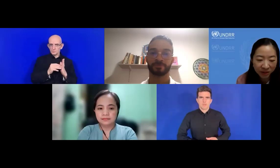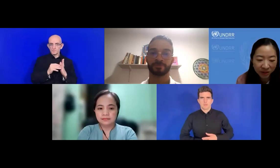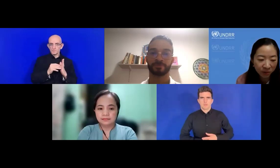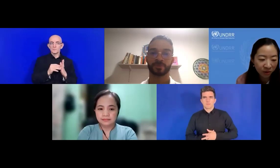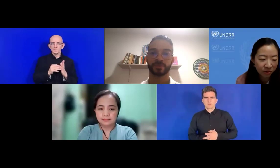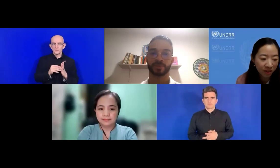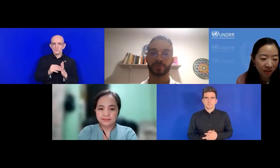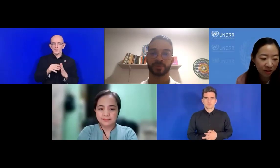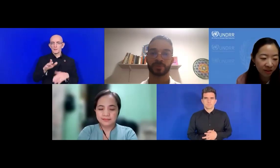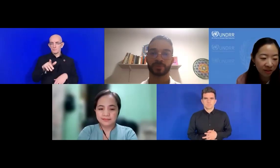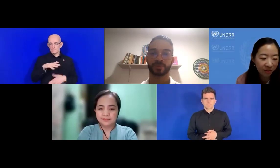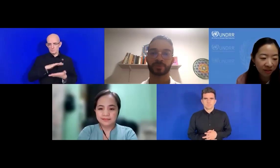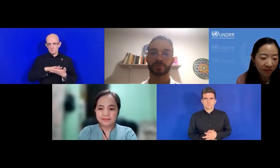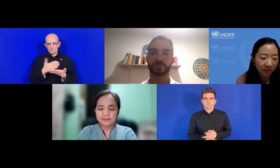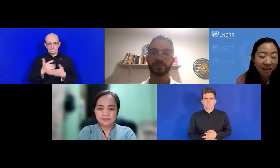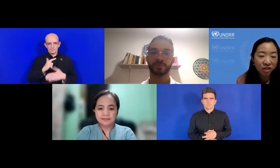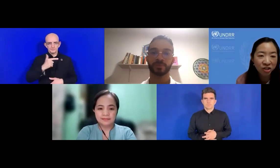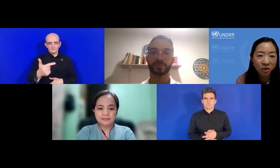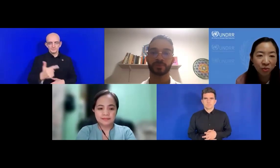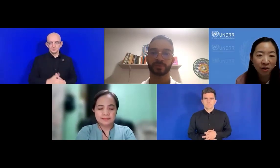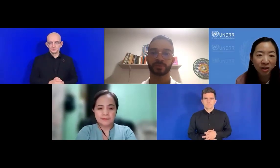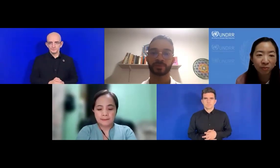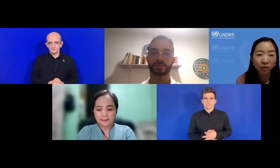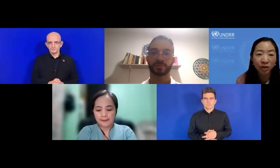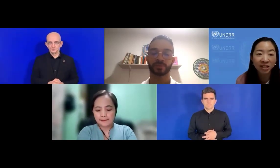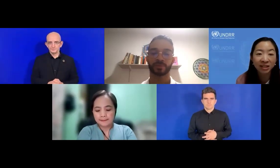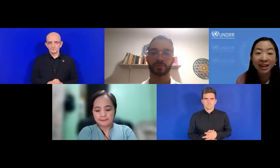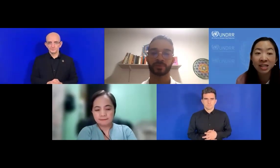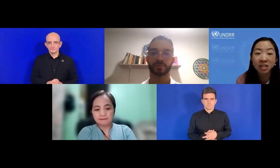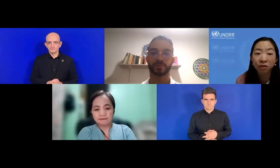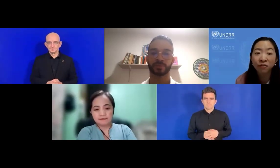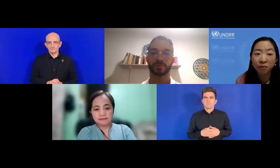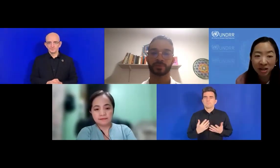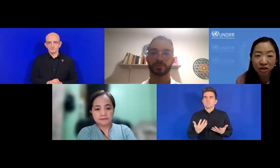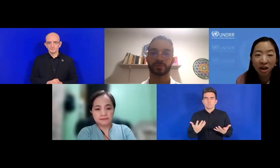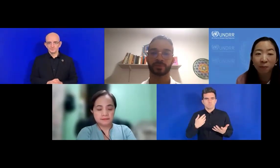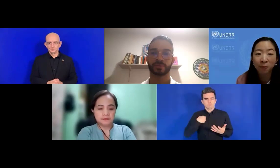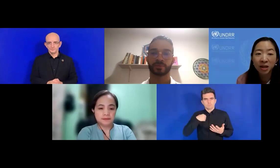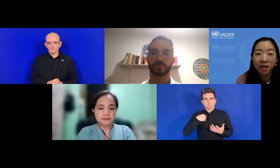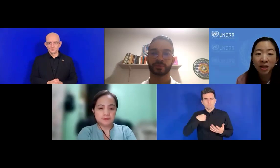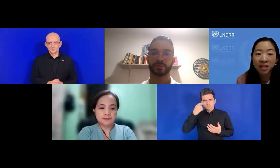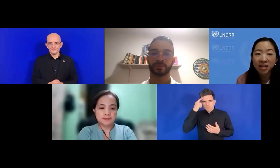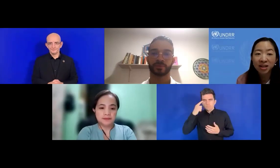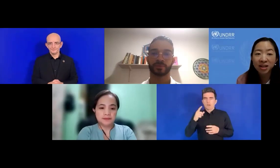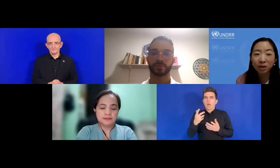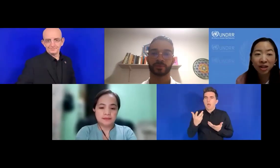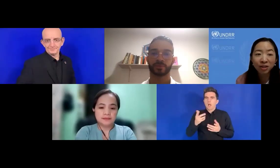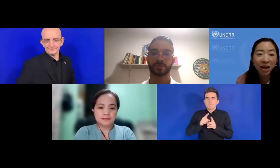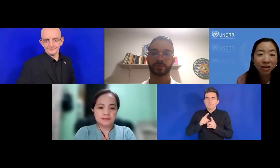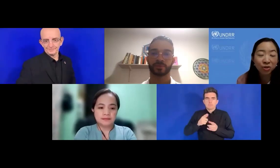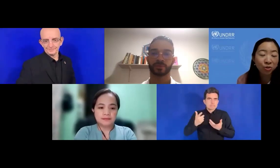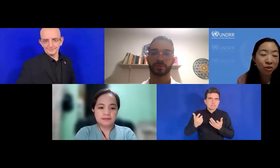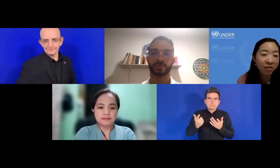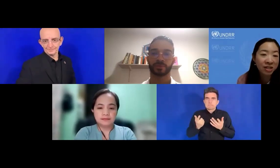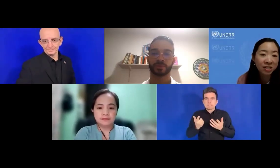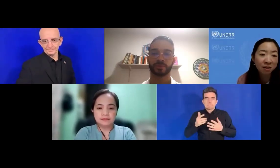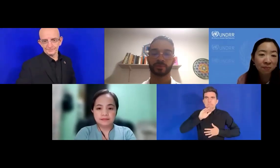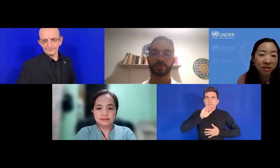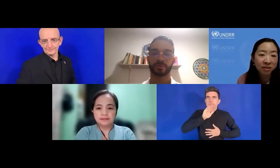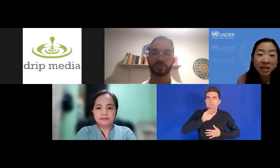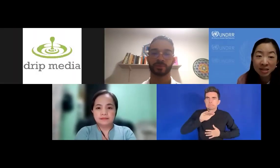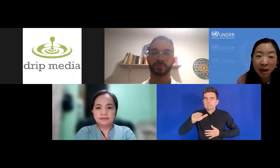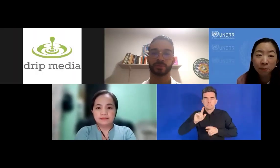système, nous avons les actions autour des informations accessibles.